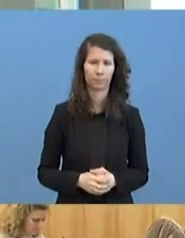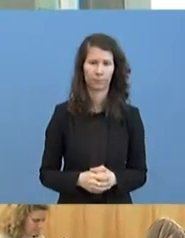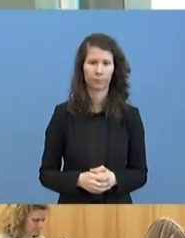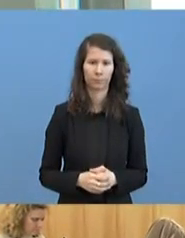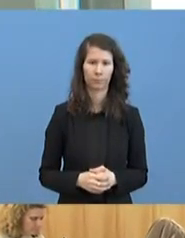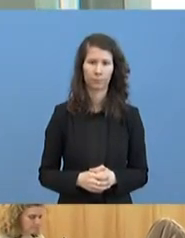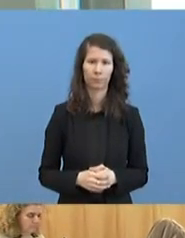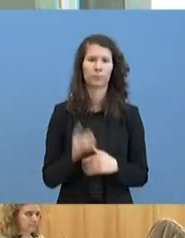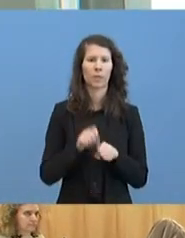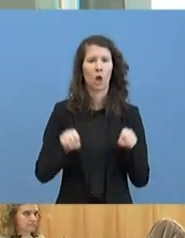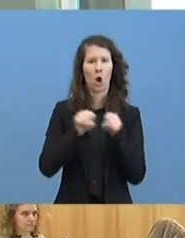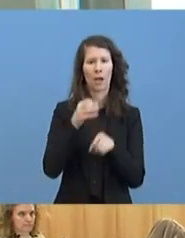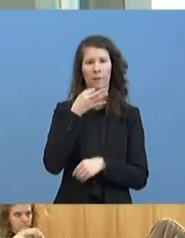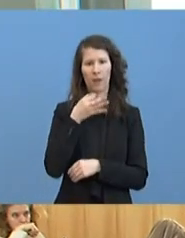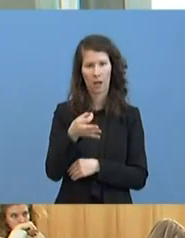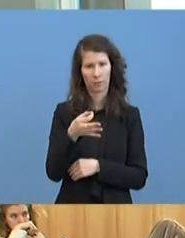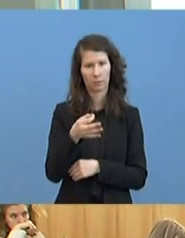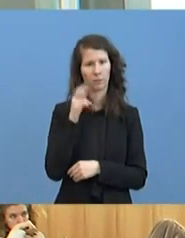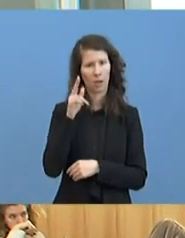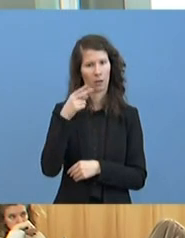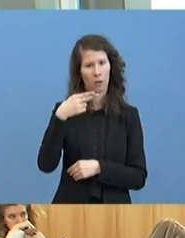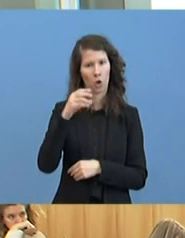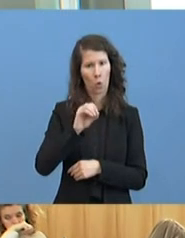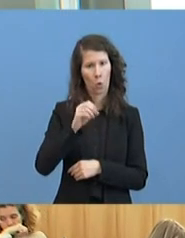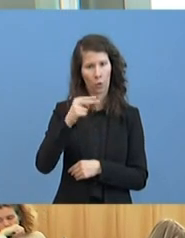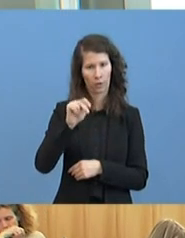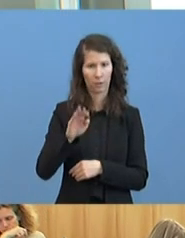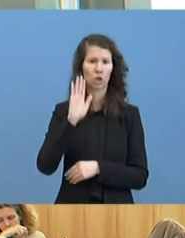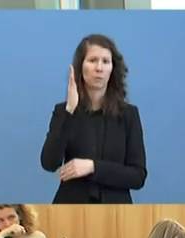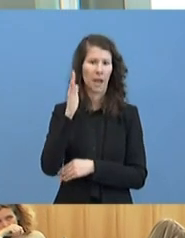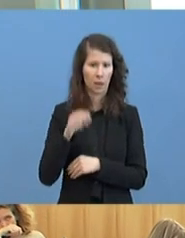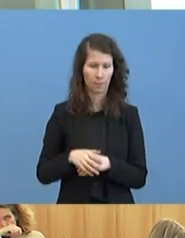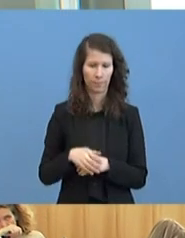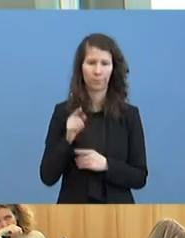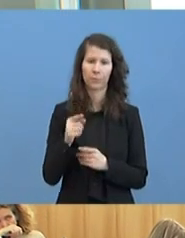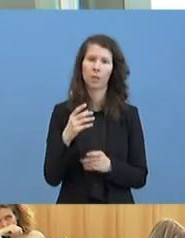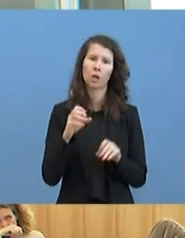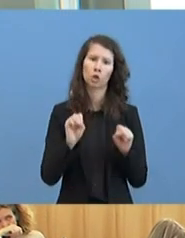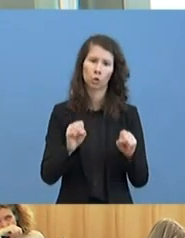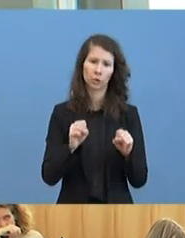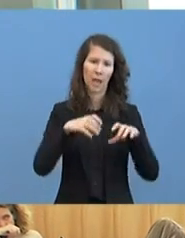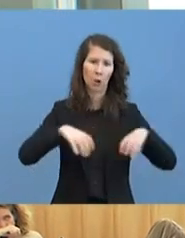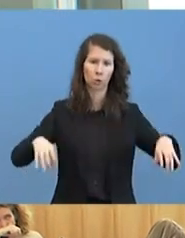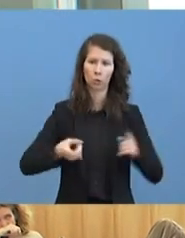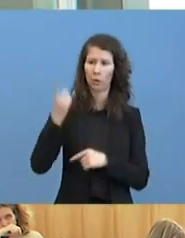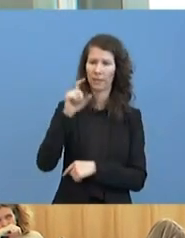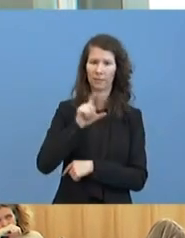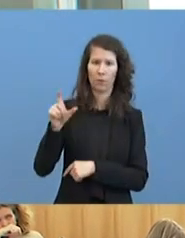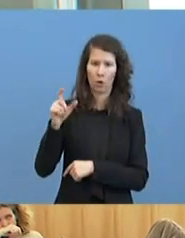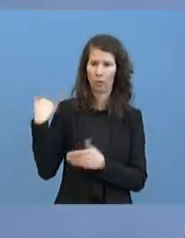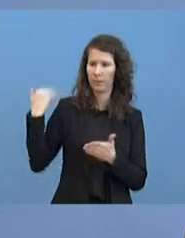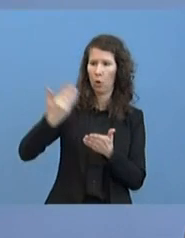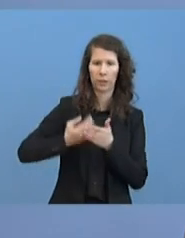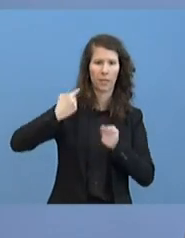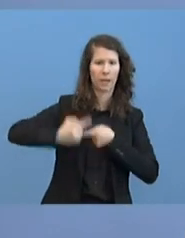Online-Frage von Valerie Höhne vom Spiegel. Wie sich die Lieferungen von Schutzausrüstung seit der vergangenen Woche entwickelt hat und warum